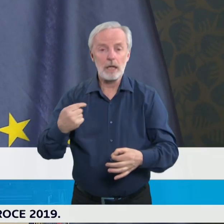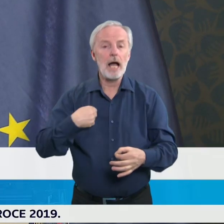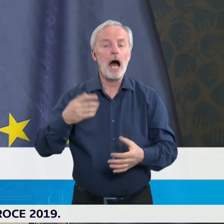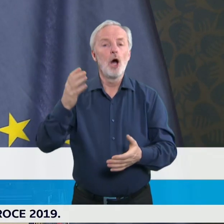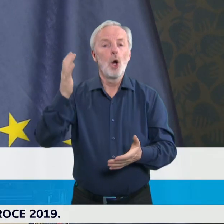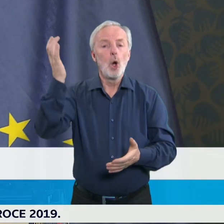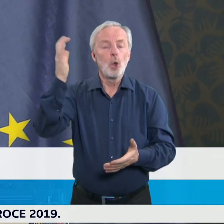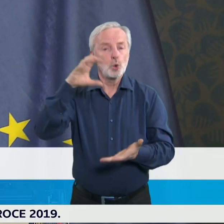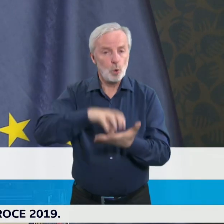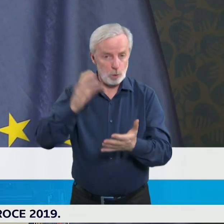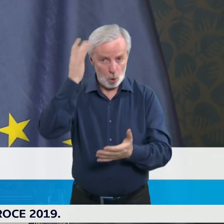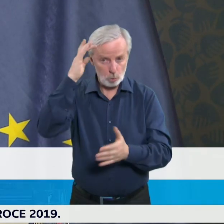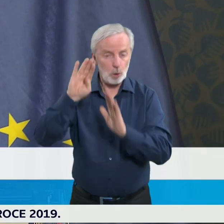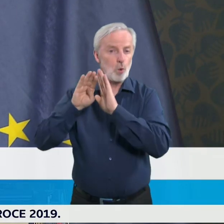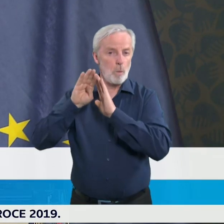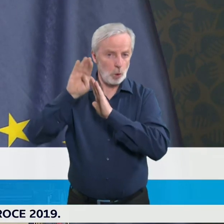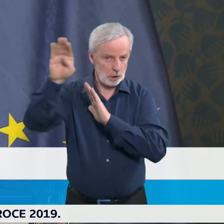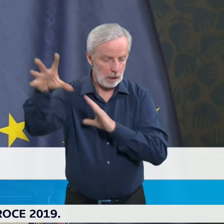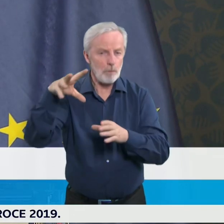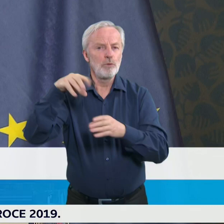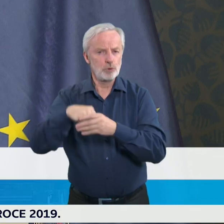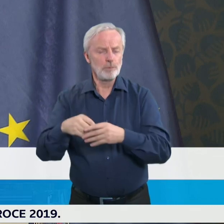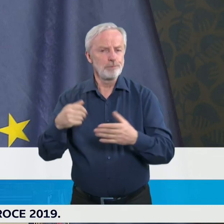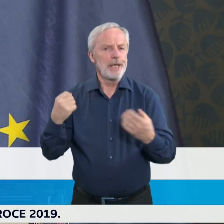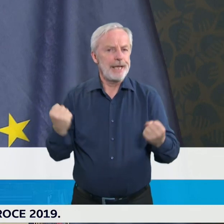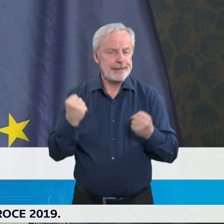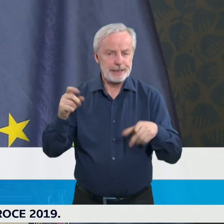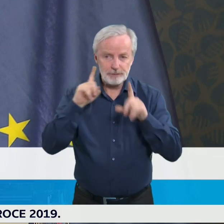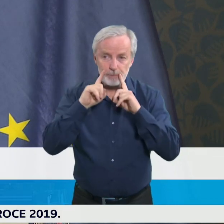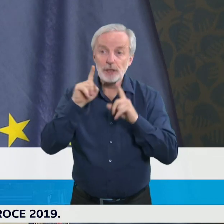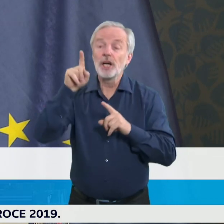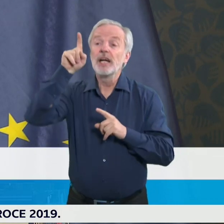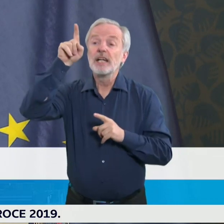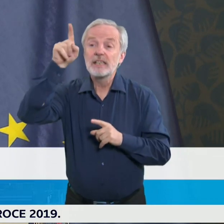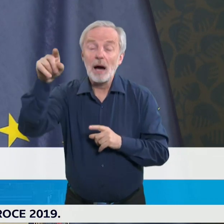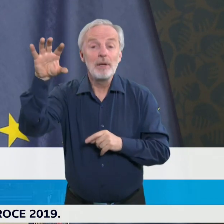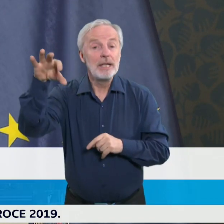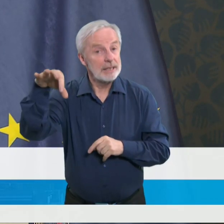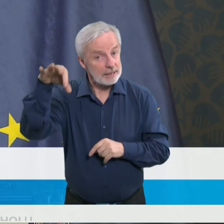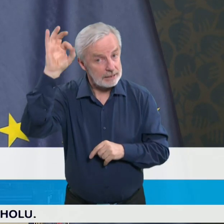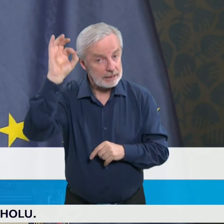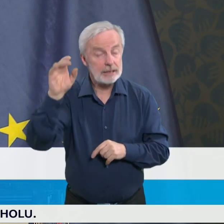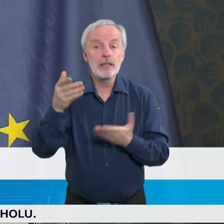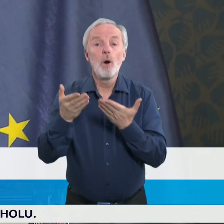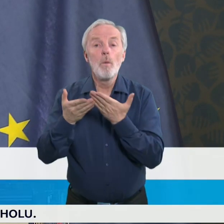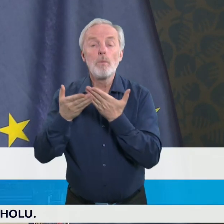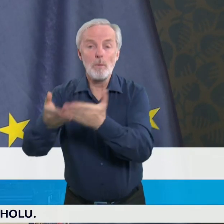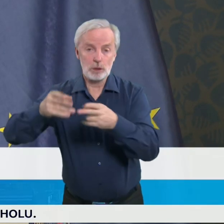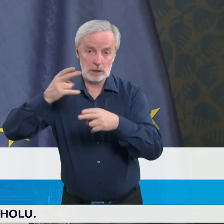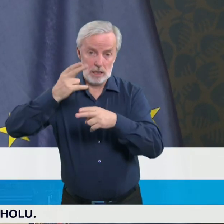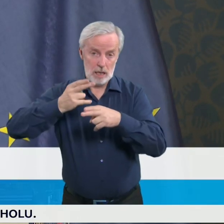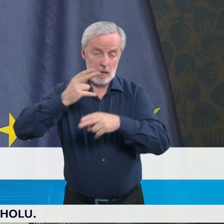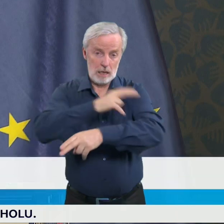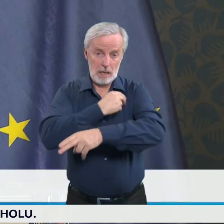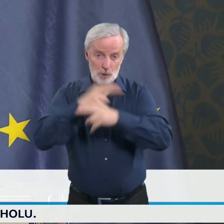lidí, kteří se zabývají intenzivní péči, abychom zjistili, jakým způsobem nejlépe můžeme hebské nemocnici pomoci. A